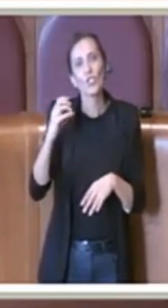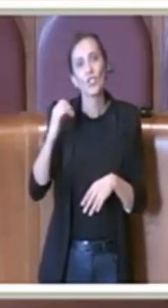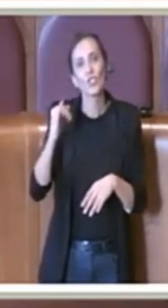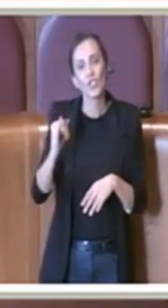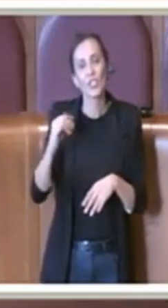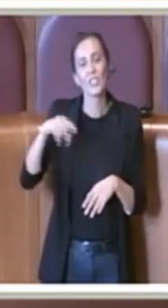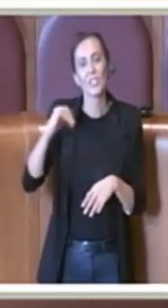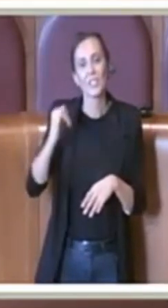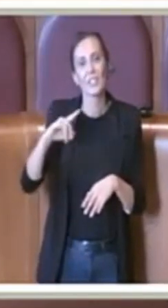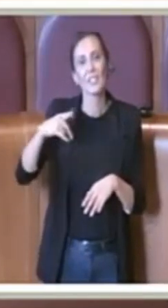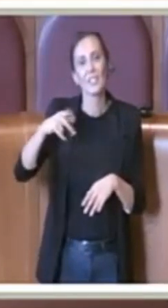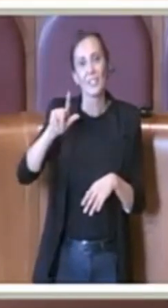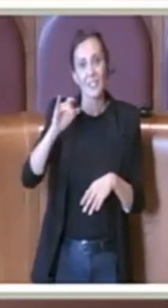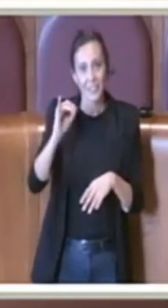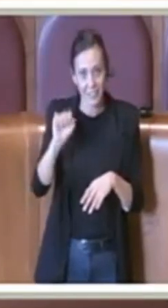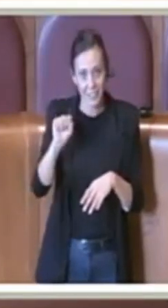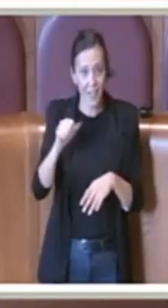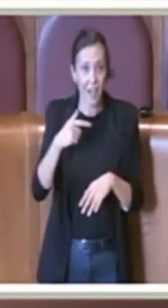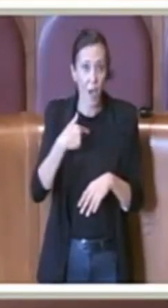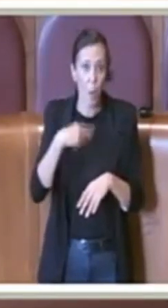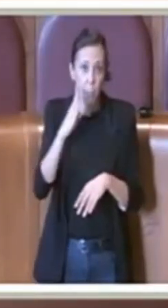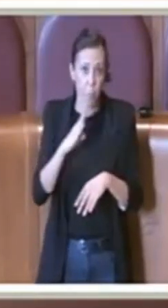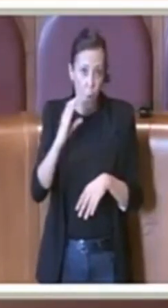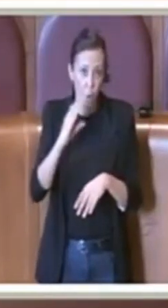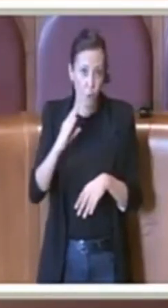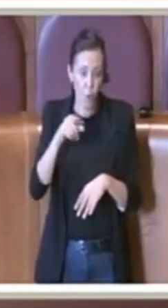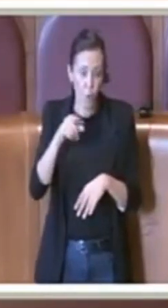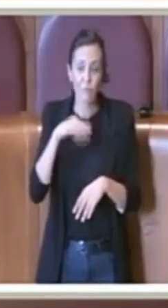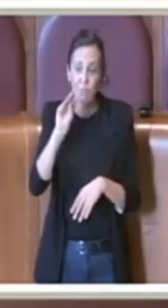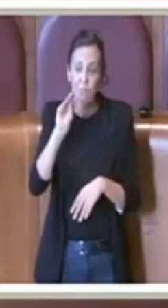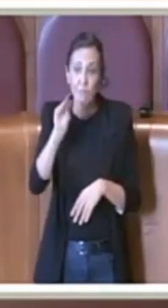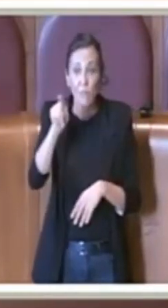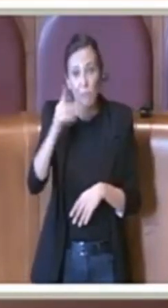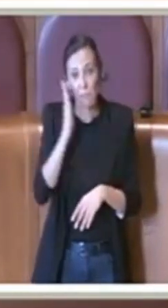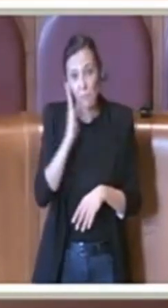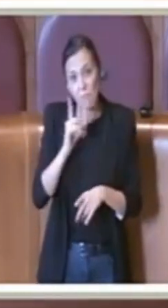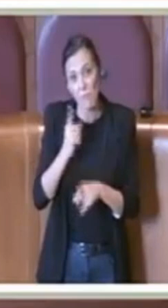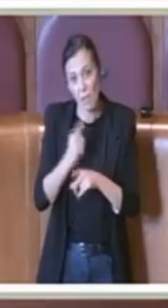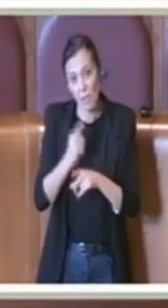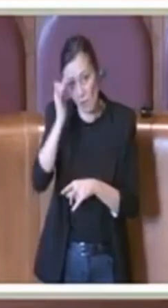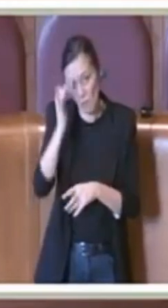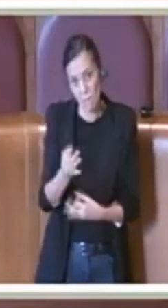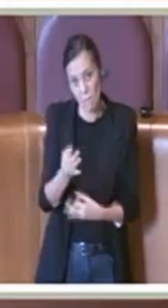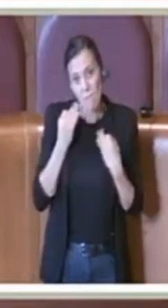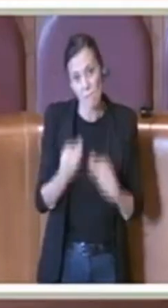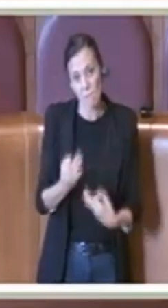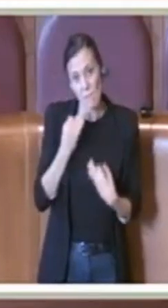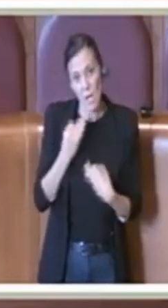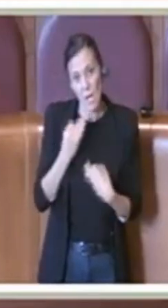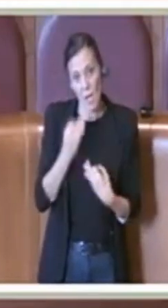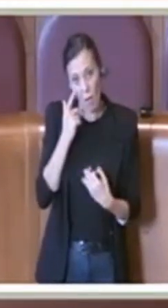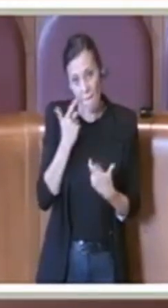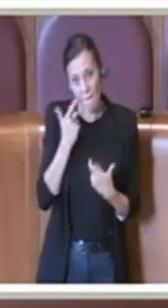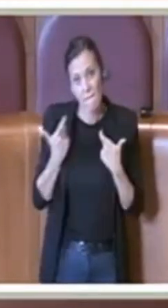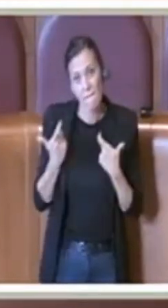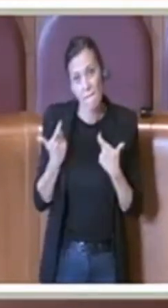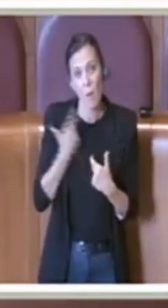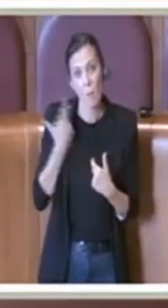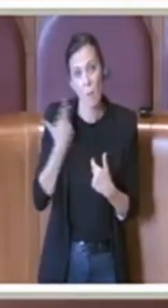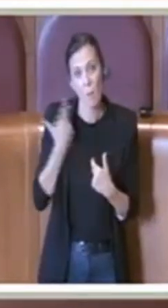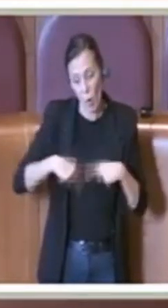Bordoni di ascoltarle bene le commissioni perché ne abbiamo fatta una qualche giorno fa dove